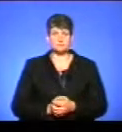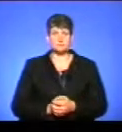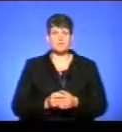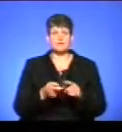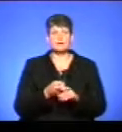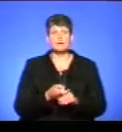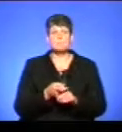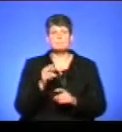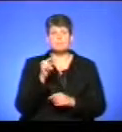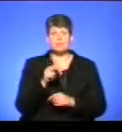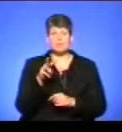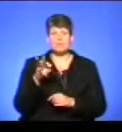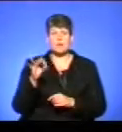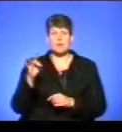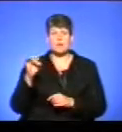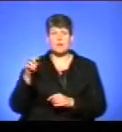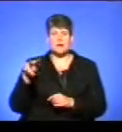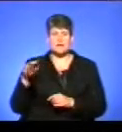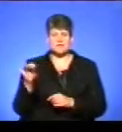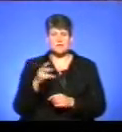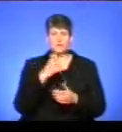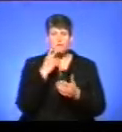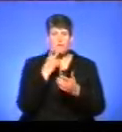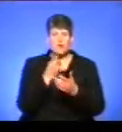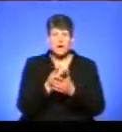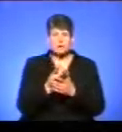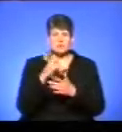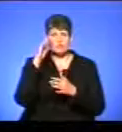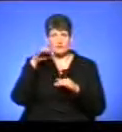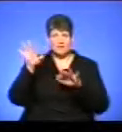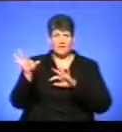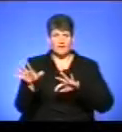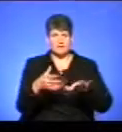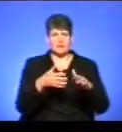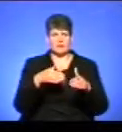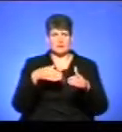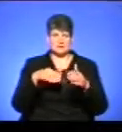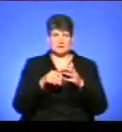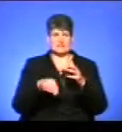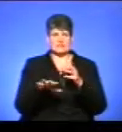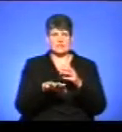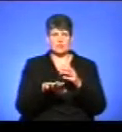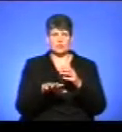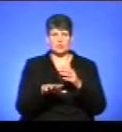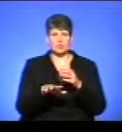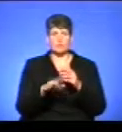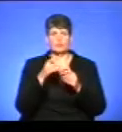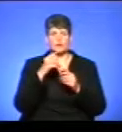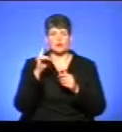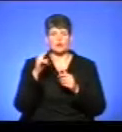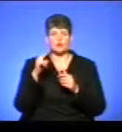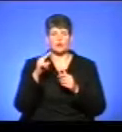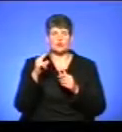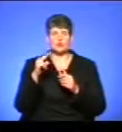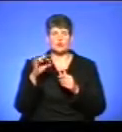Петро Мирлавський показує, як вода вимила землю з-подвір'я. Каже, дощ вибив стіну у